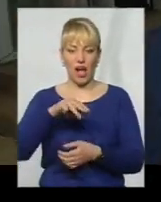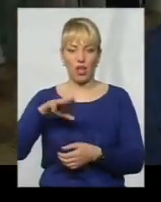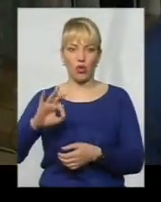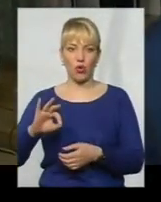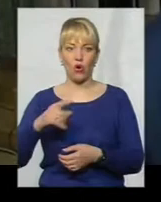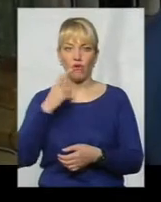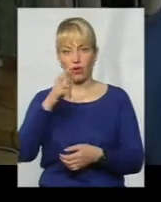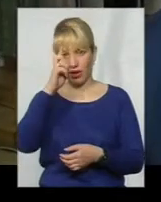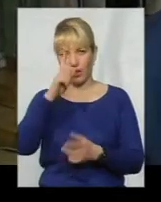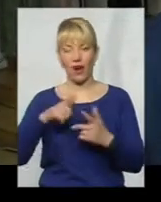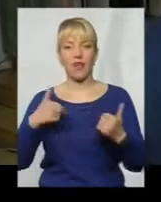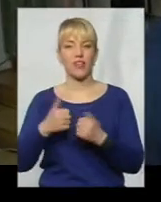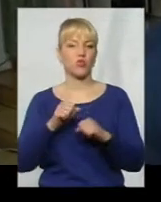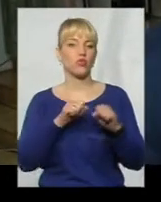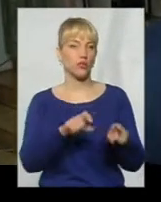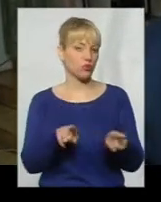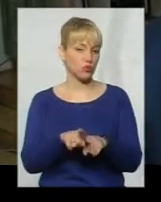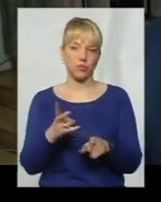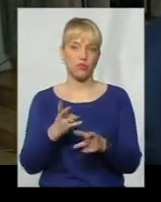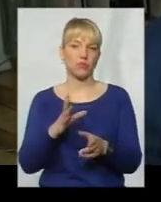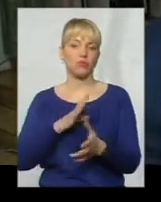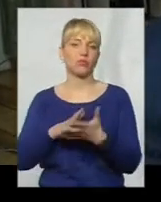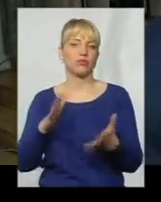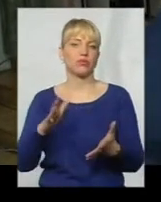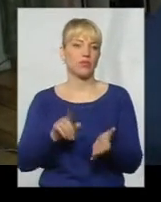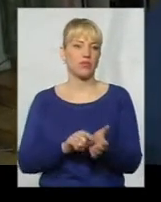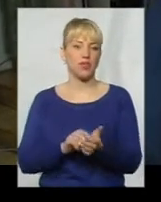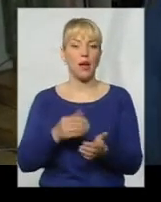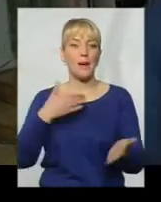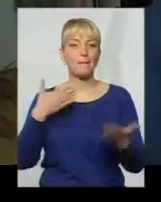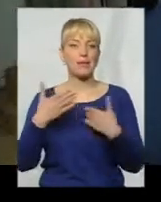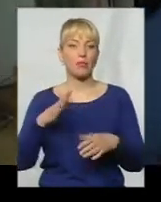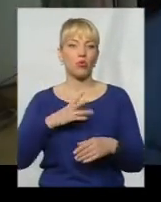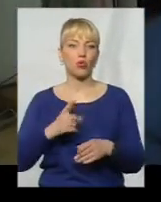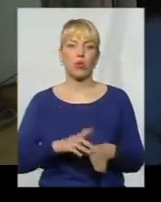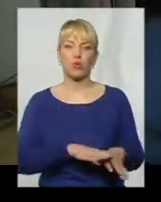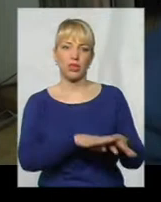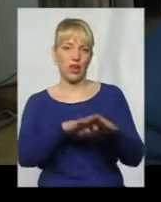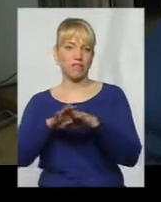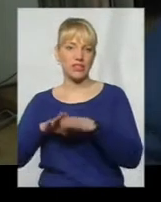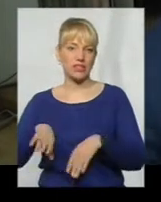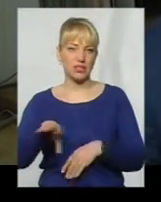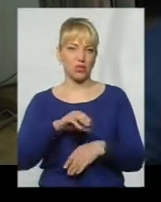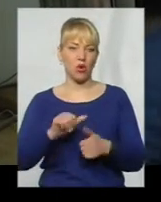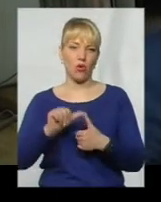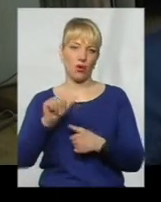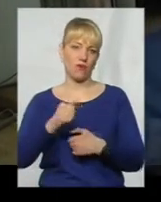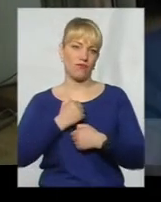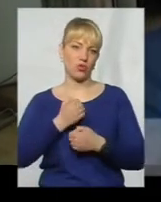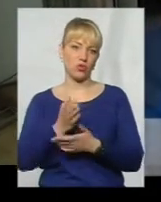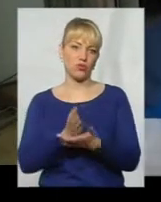Україну захищали, нам теж пенсія повинна бути різна, підхід повинен бути один для всіх, крім військовослужбовців.